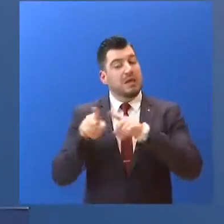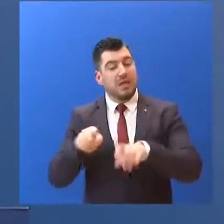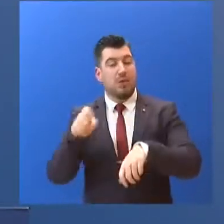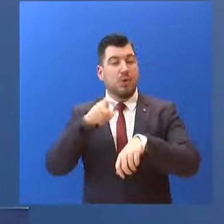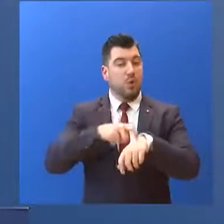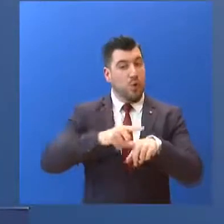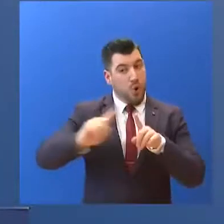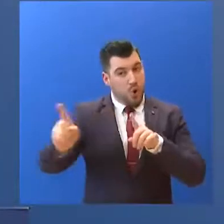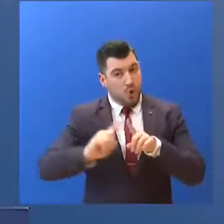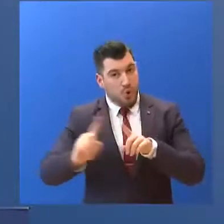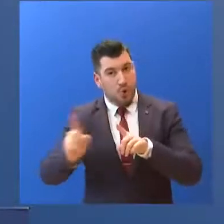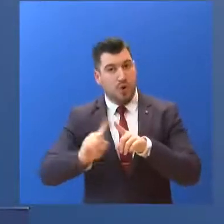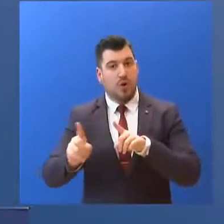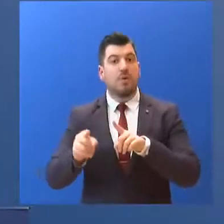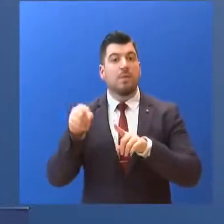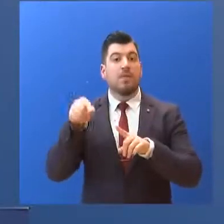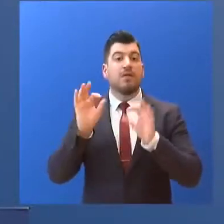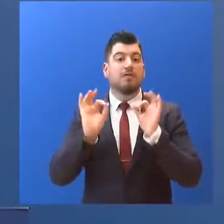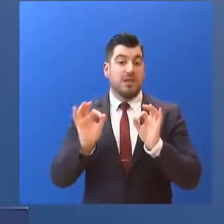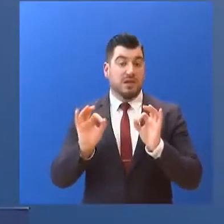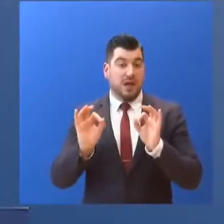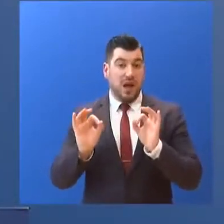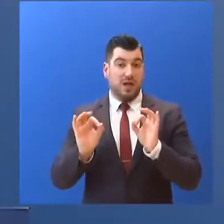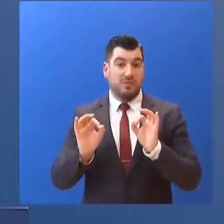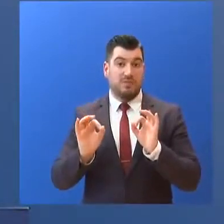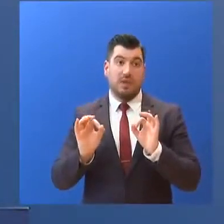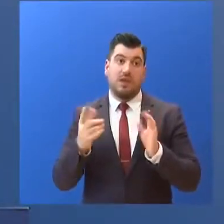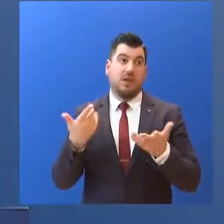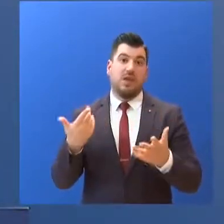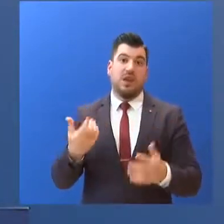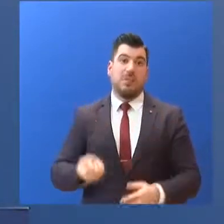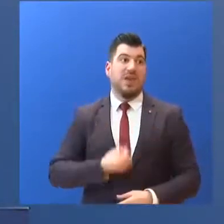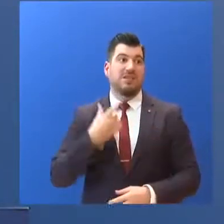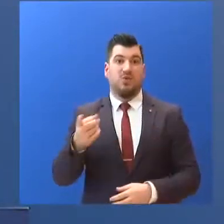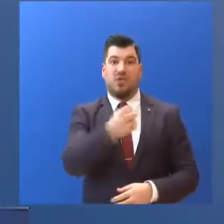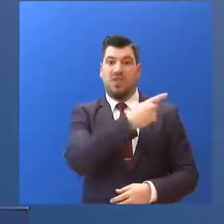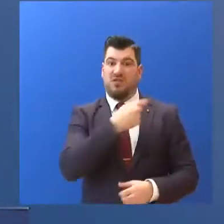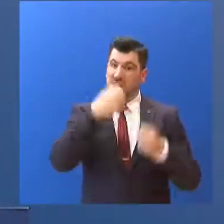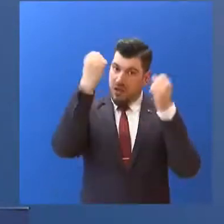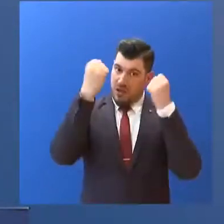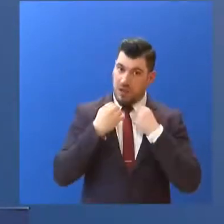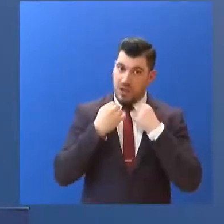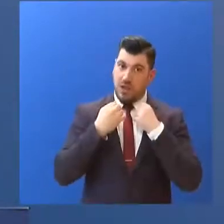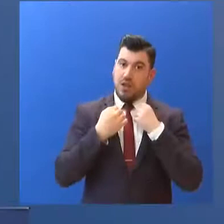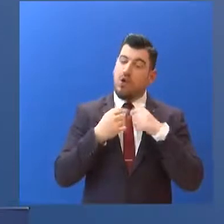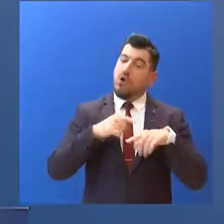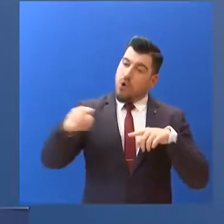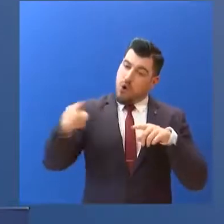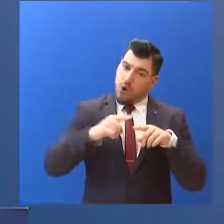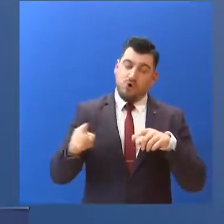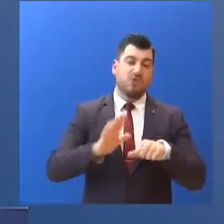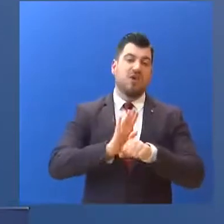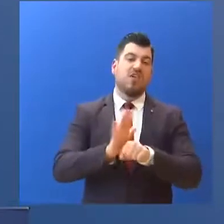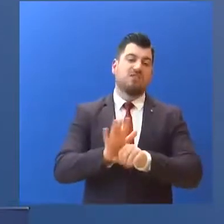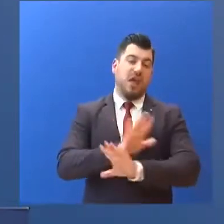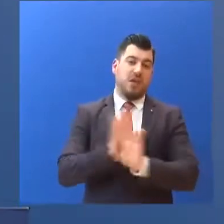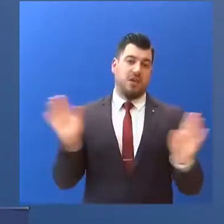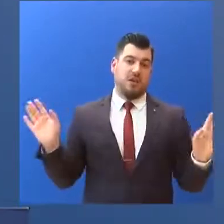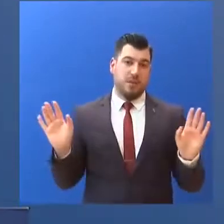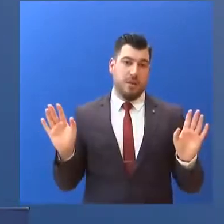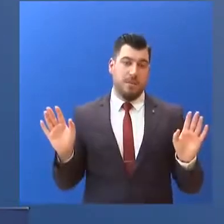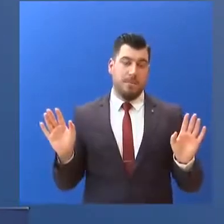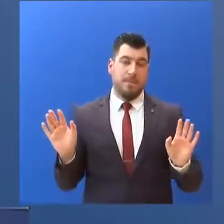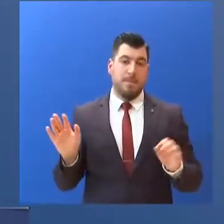μετακινήσεων... σε ένα πλαίσιο που δεν θα νιώθουν... ότι είναι κορόιδα ή συνεπείς. Αυτό να το αναμένετε τις επόμενες ημέρες... εφόσον χρειαστεί.